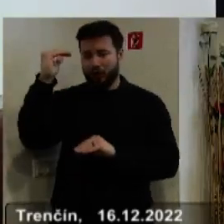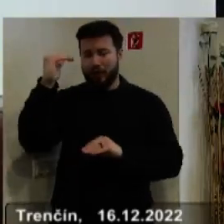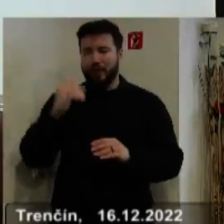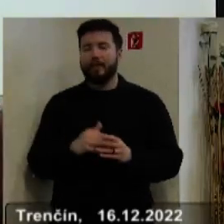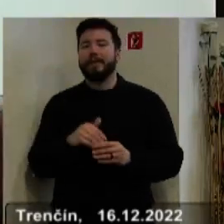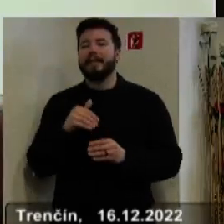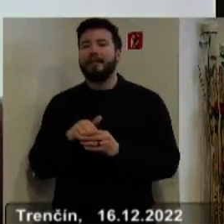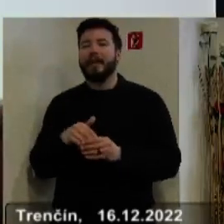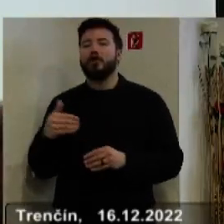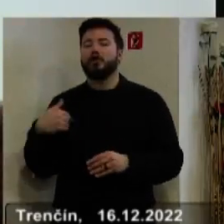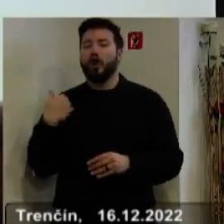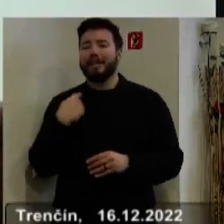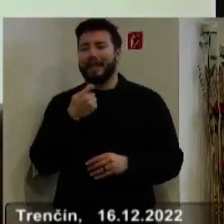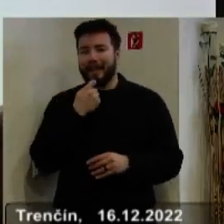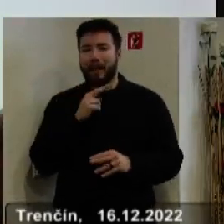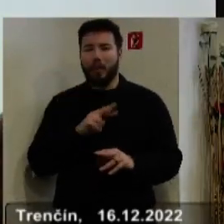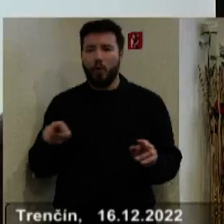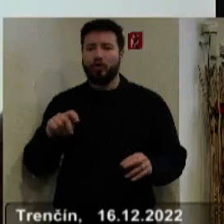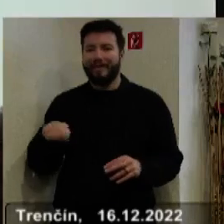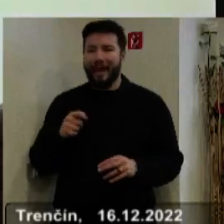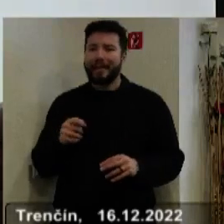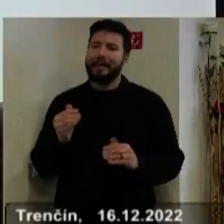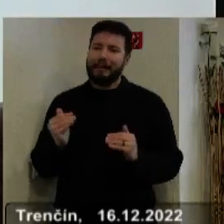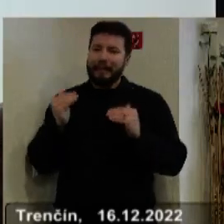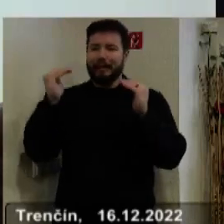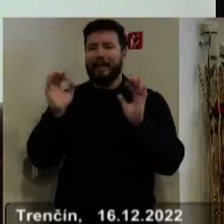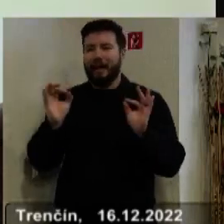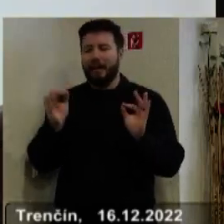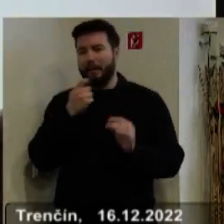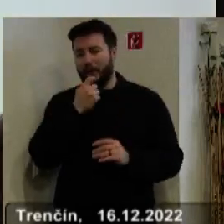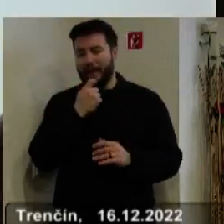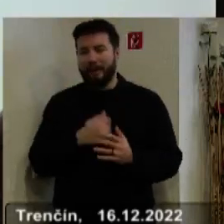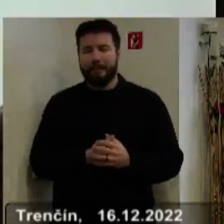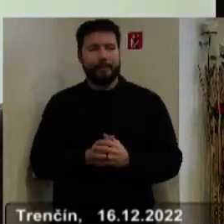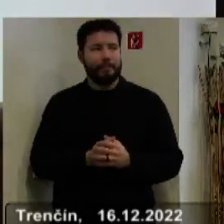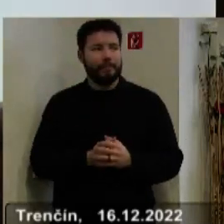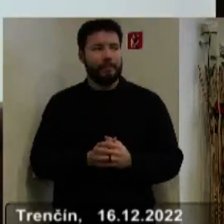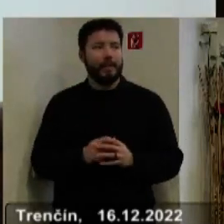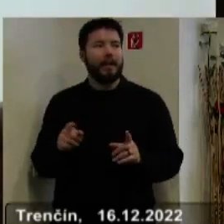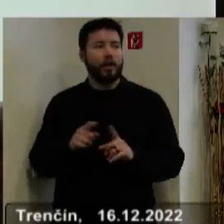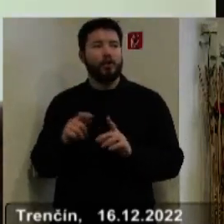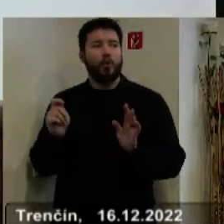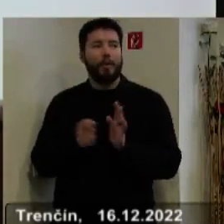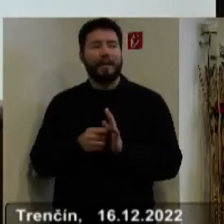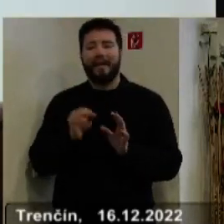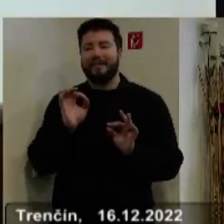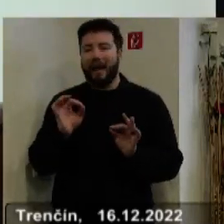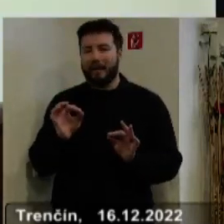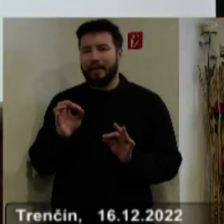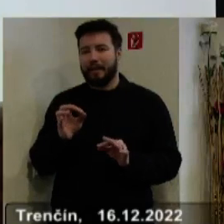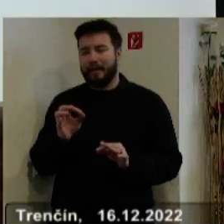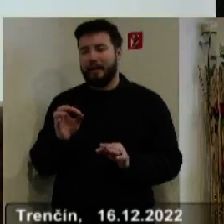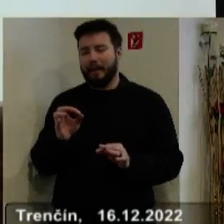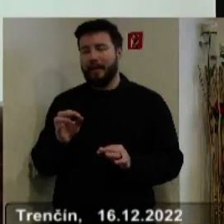aby školské jedálne mohli variť naozaj kvalitné potraviny, aby mohli nakupovať kvalitné jedla pre naše deti.